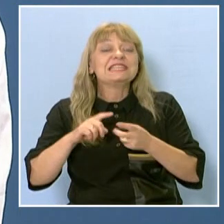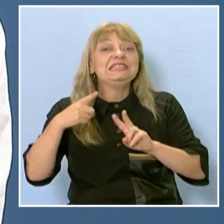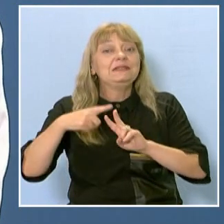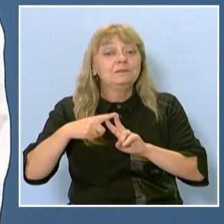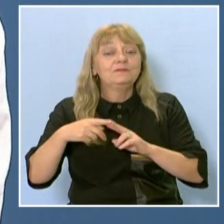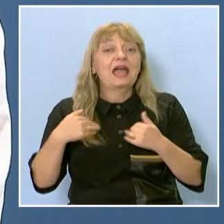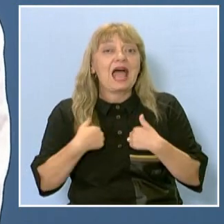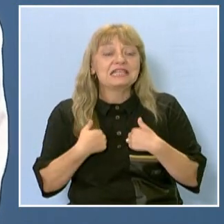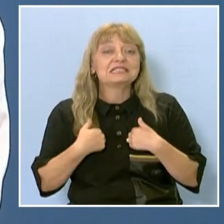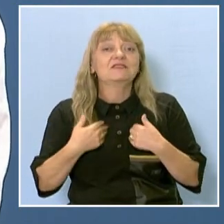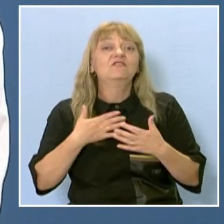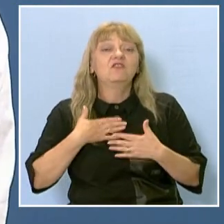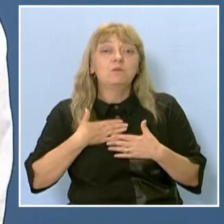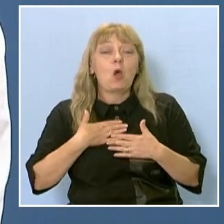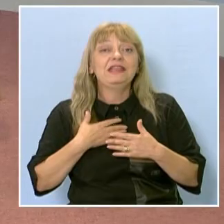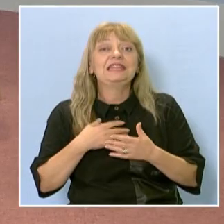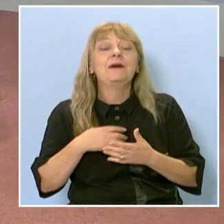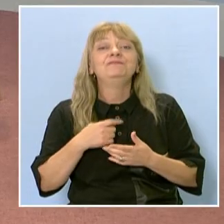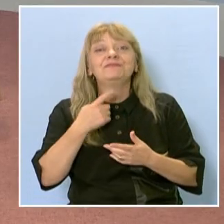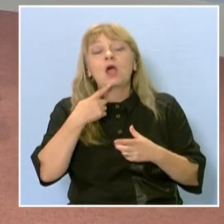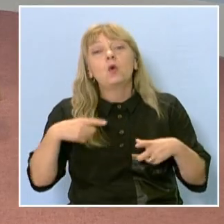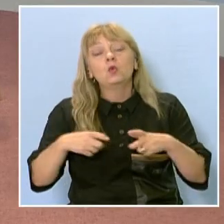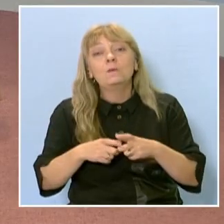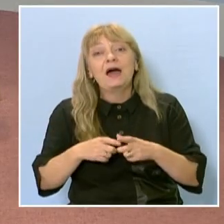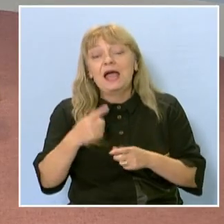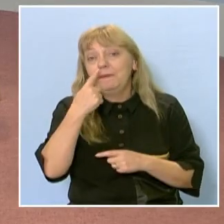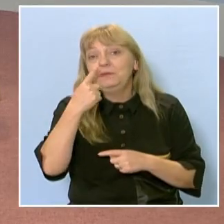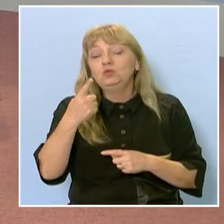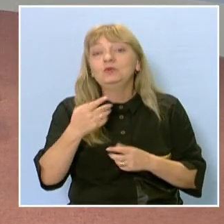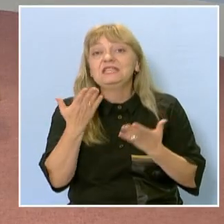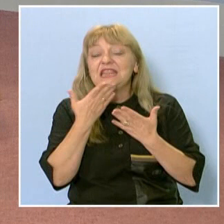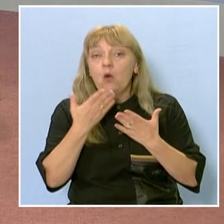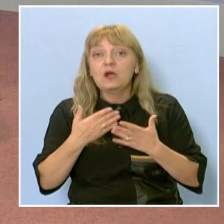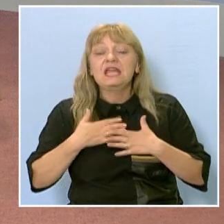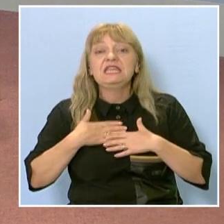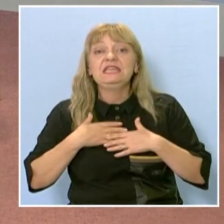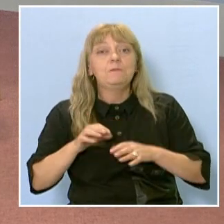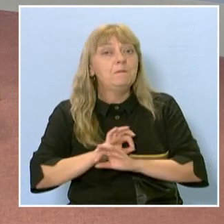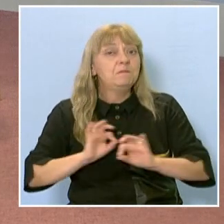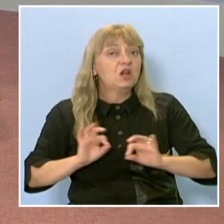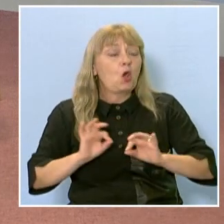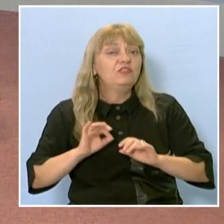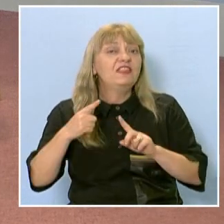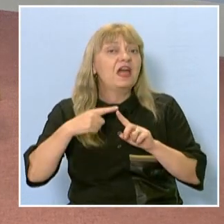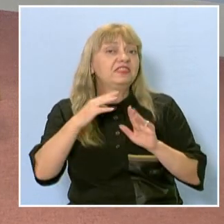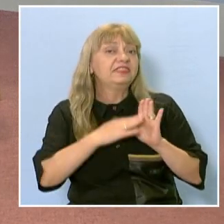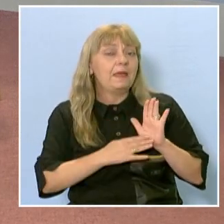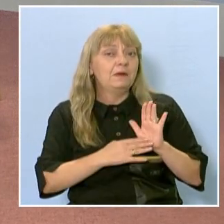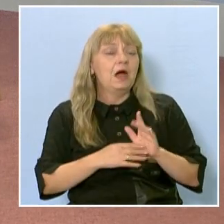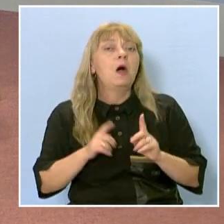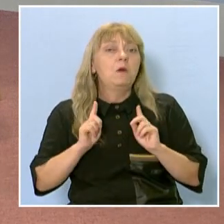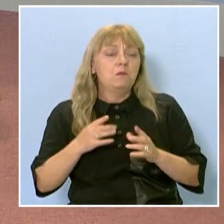вече в моята рубрика Минути за наука, която имам вътре в подкаста, имам изготвена тема. Съответно, мога